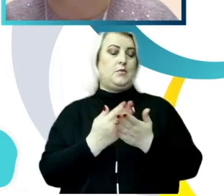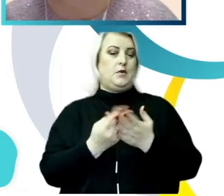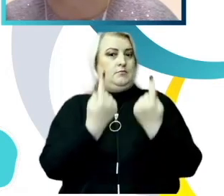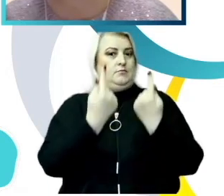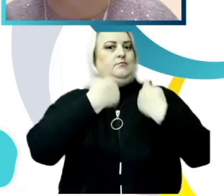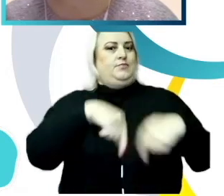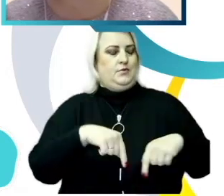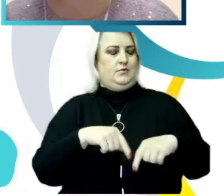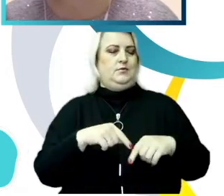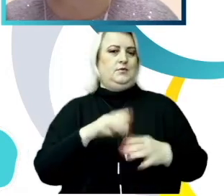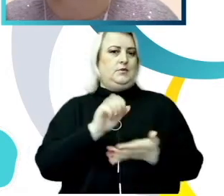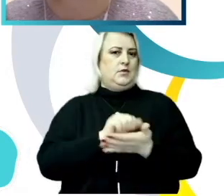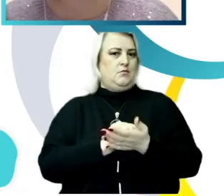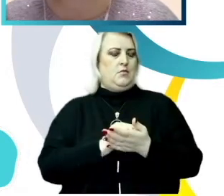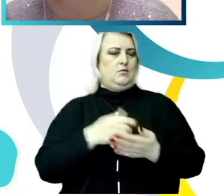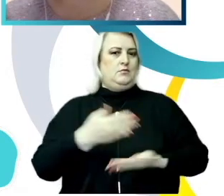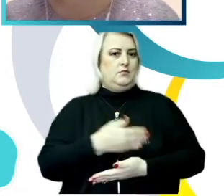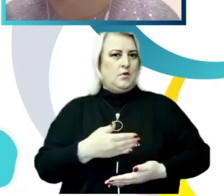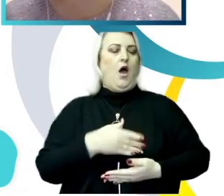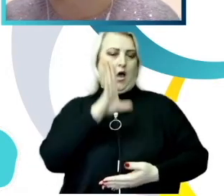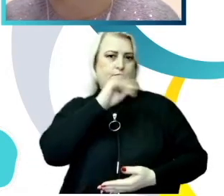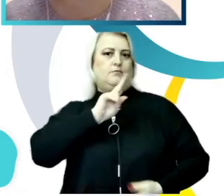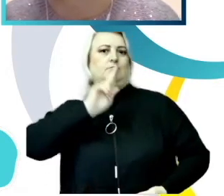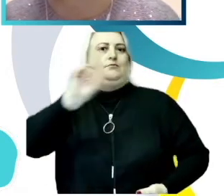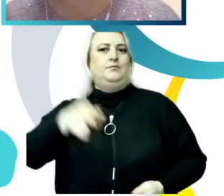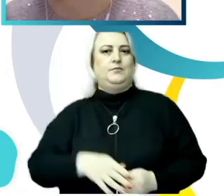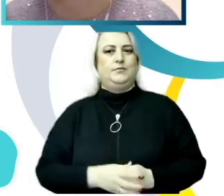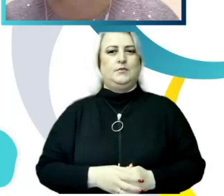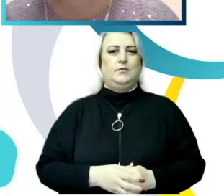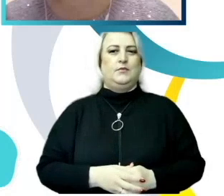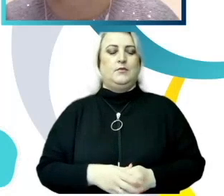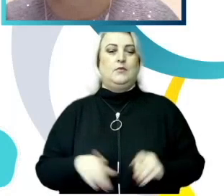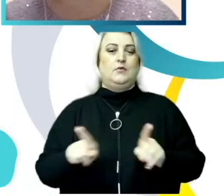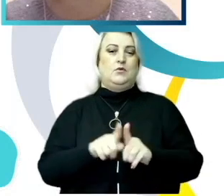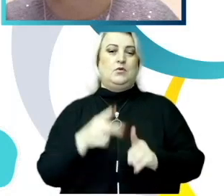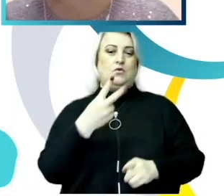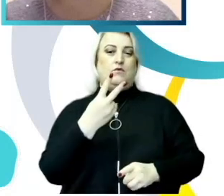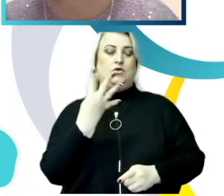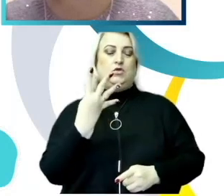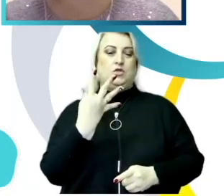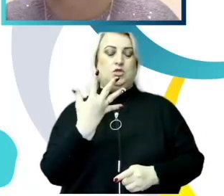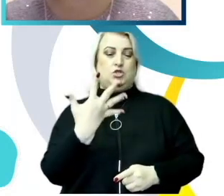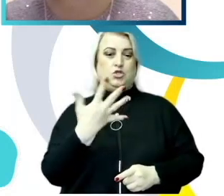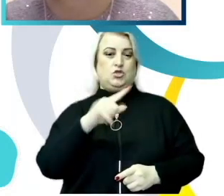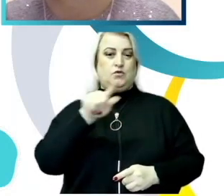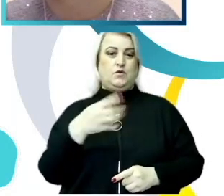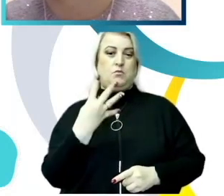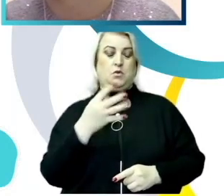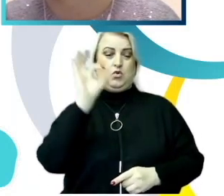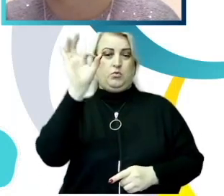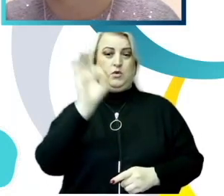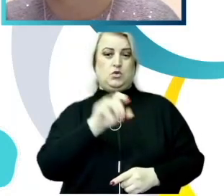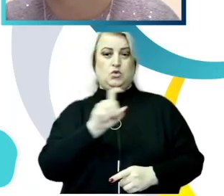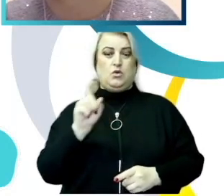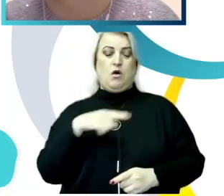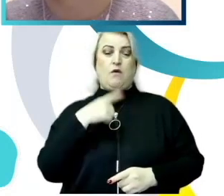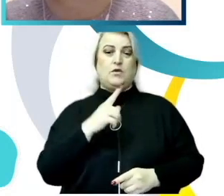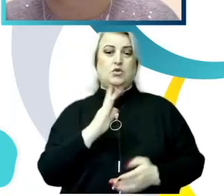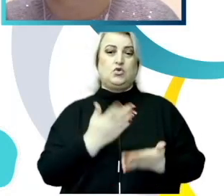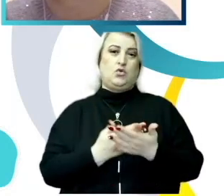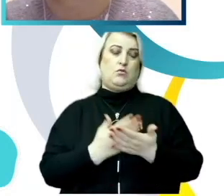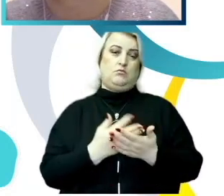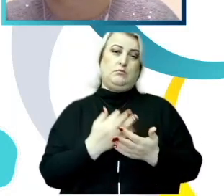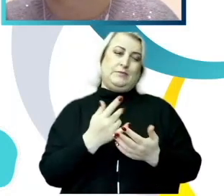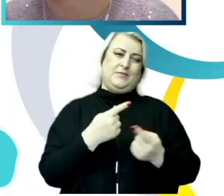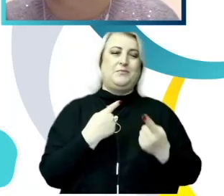relații sexuale amenințându-i. Totodată, 25,4% din respondenți afirmă că ar discuta